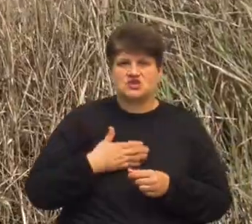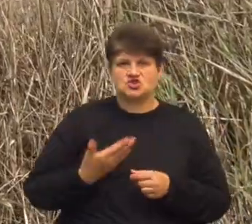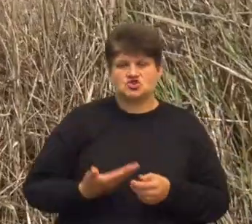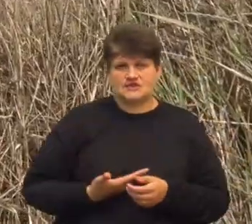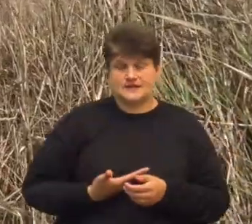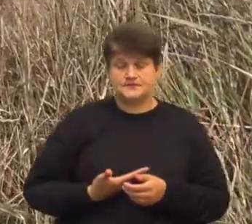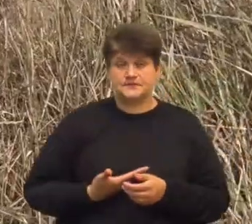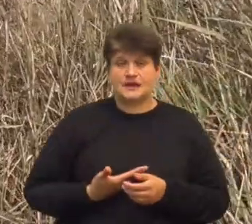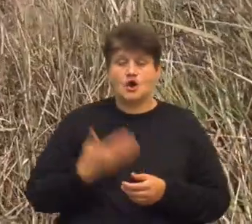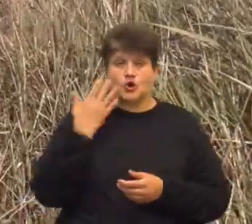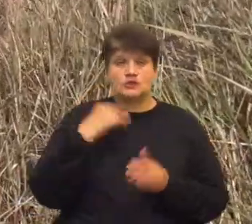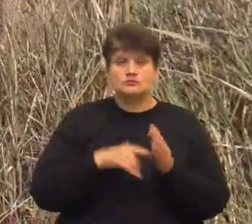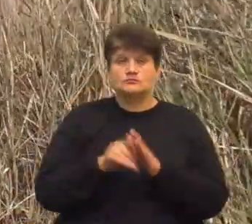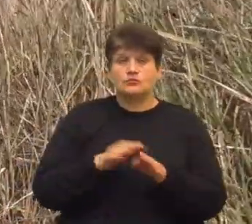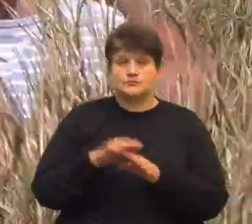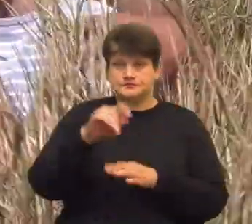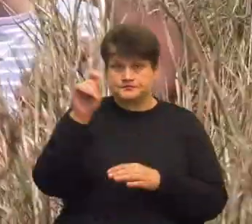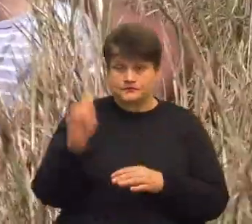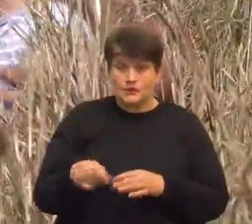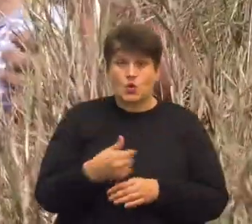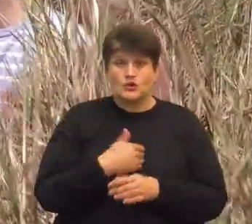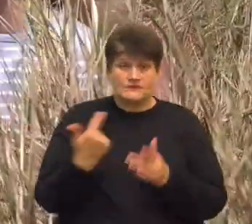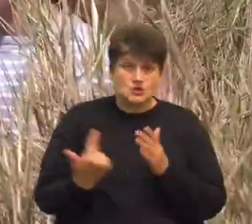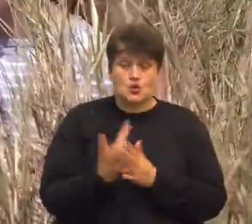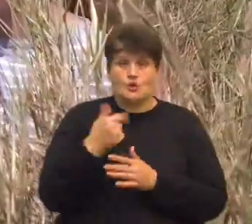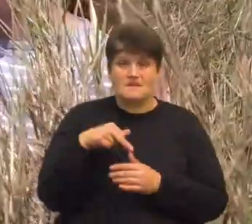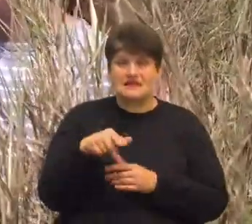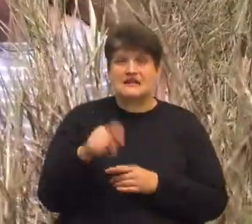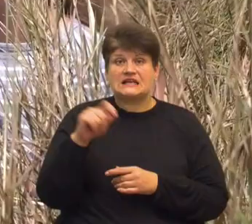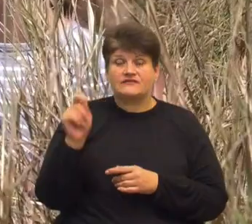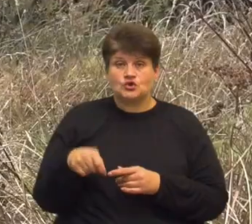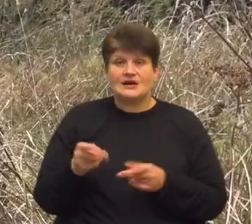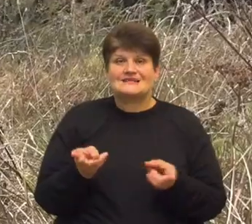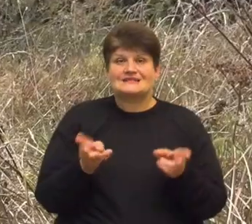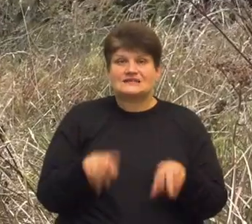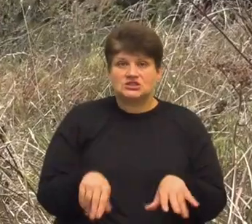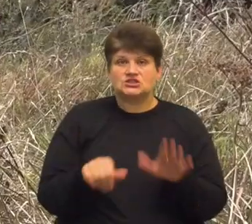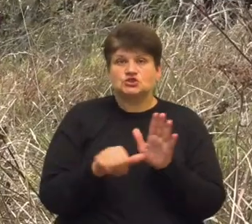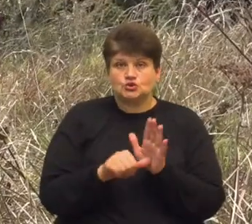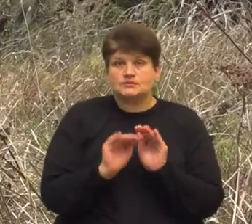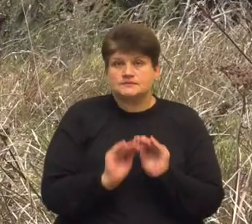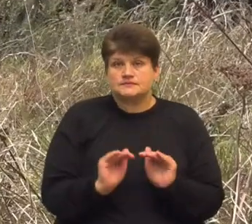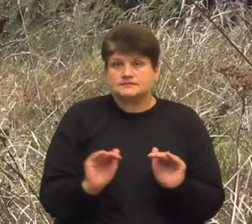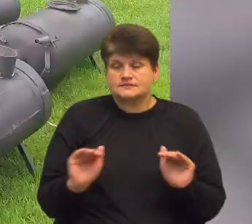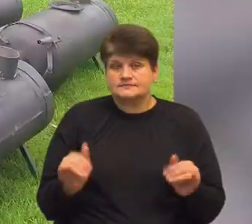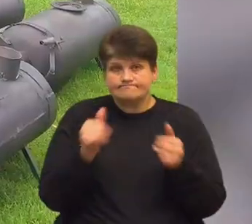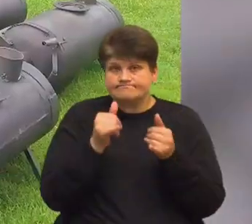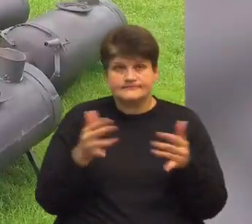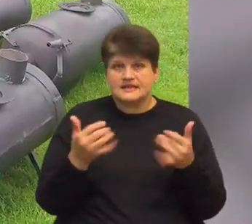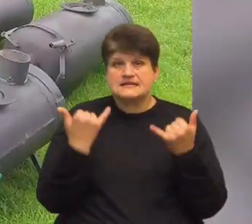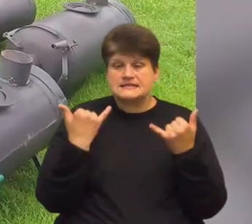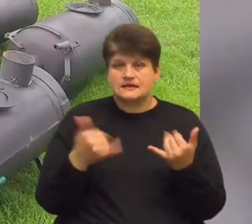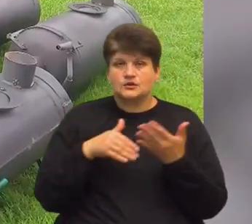розпочалося повномасштабне вторгнення, каже Руслан, хотів знову піти на війну, але залишити шістьох малолітніх дітей не зміг. Зараз чоловік